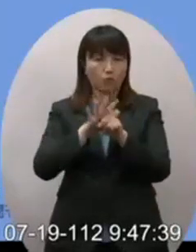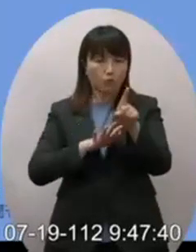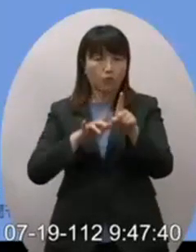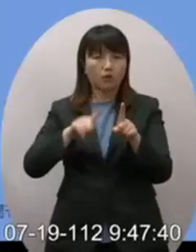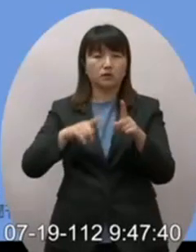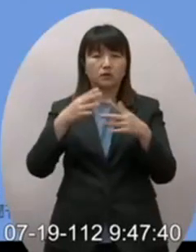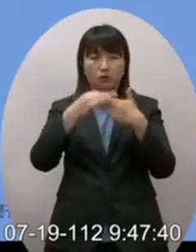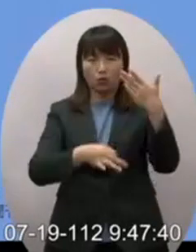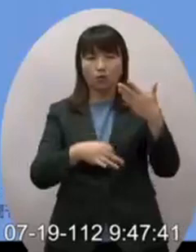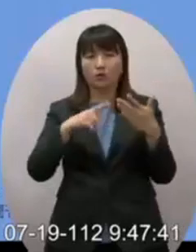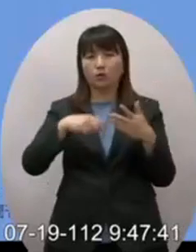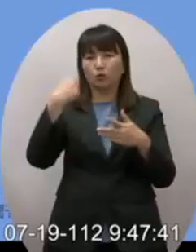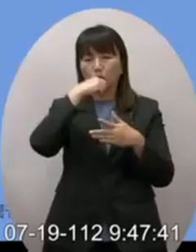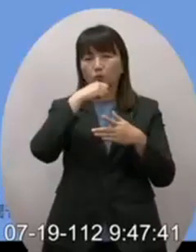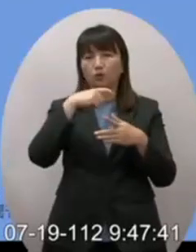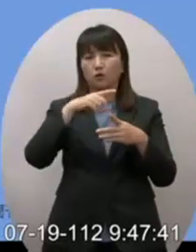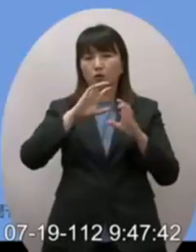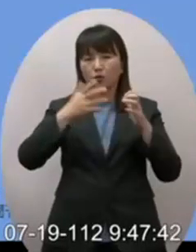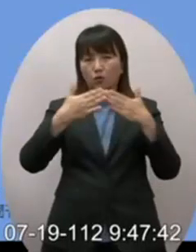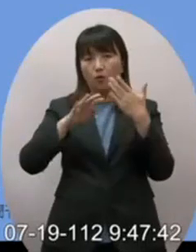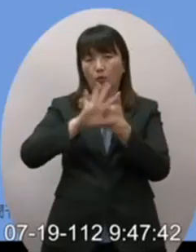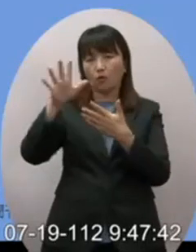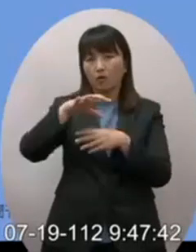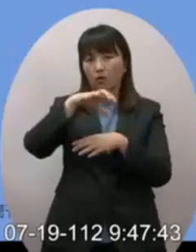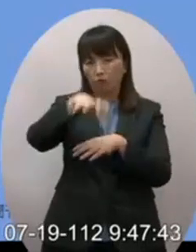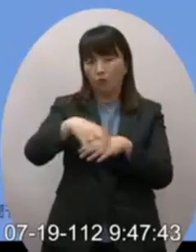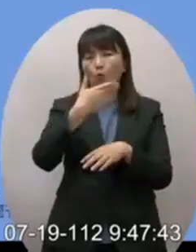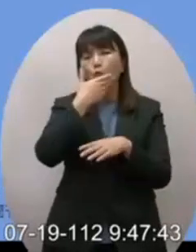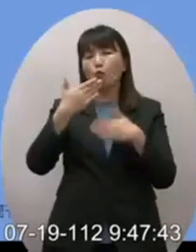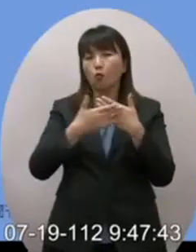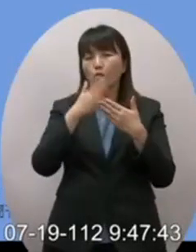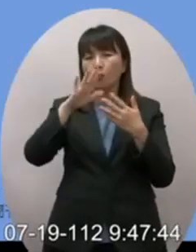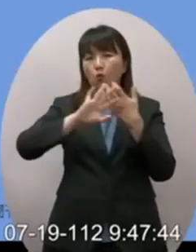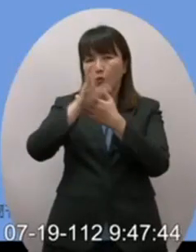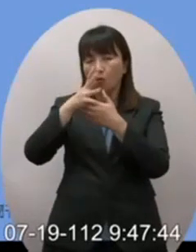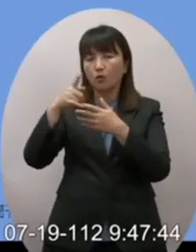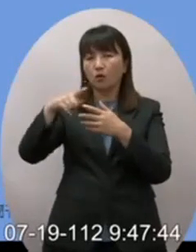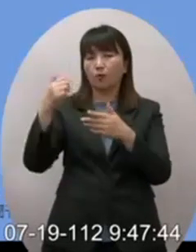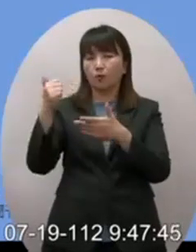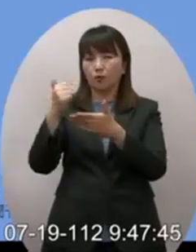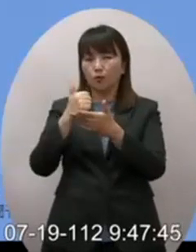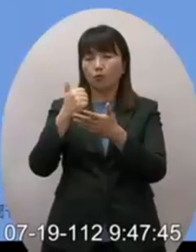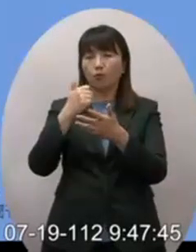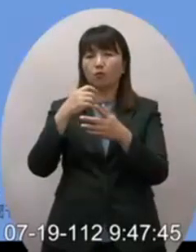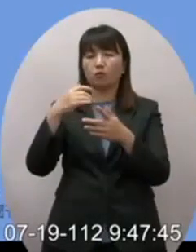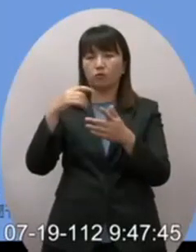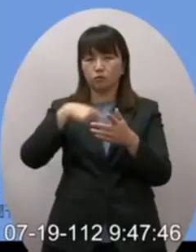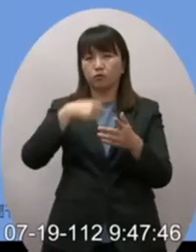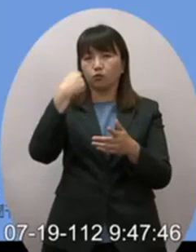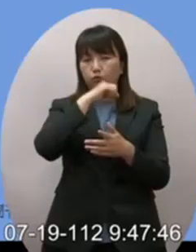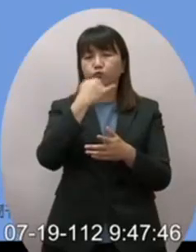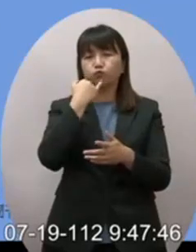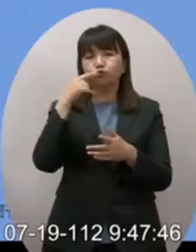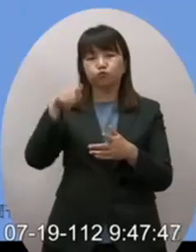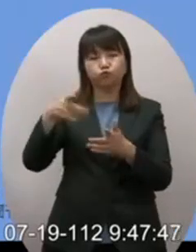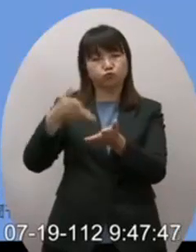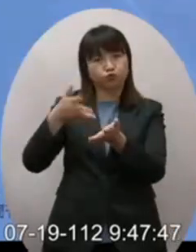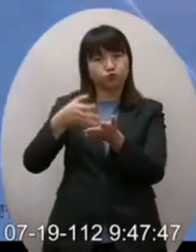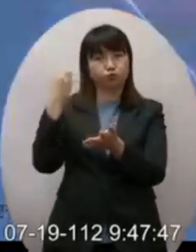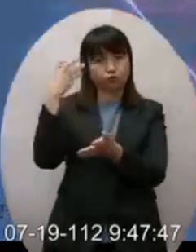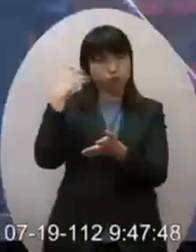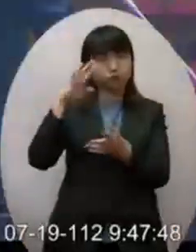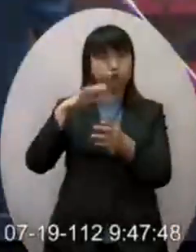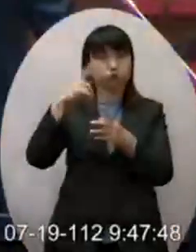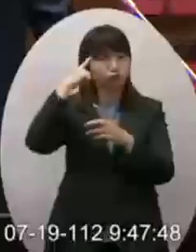底下允許本國企業在國外磨利也允許外國產品及服務金融本國這是他講的最